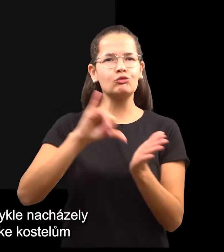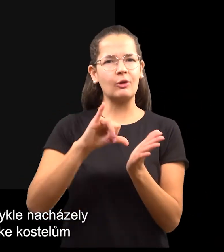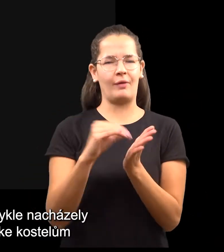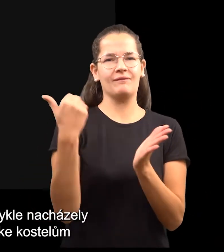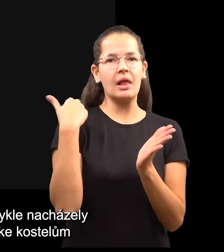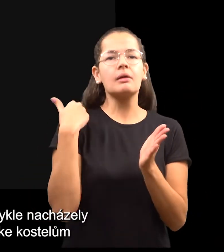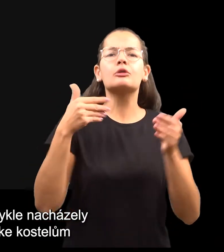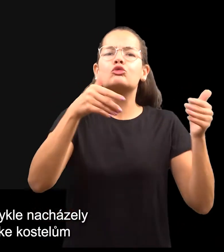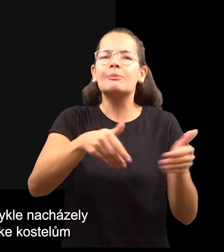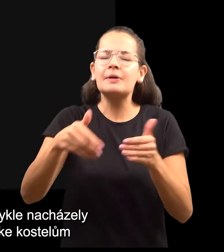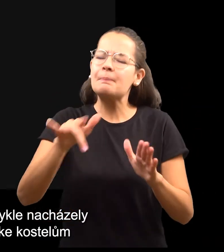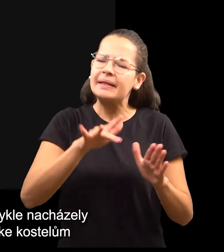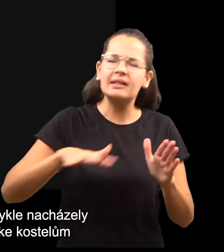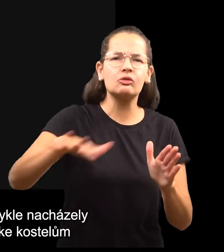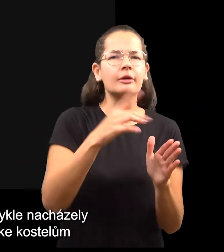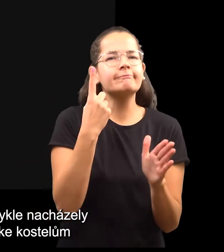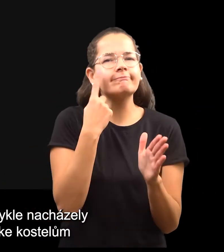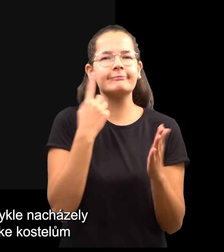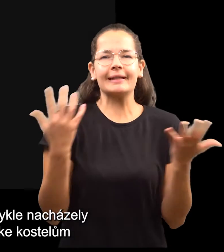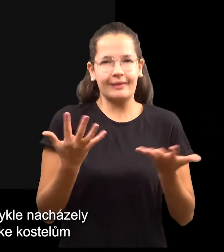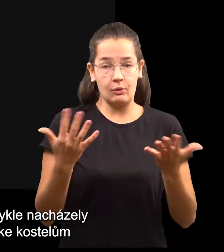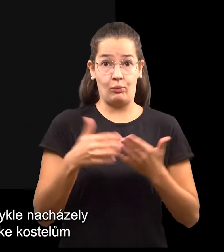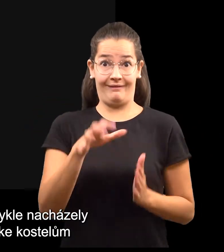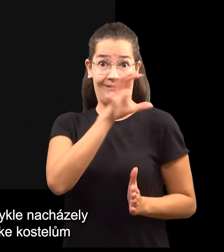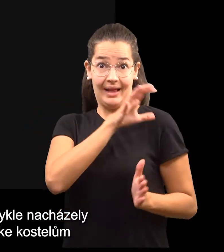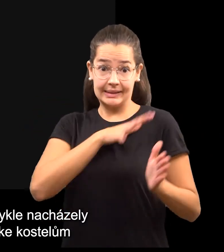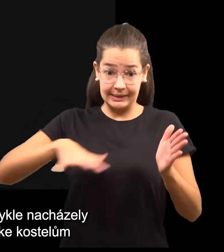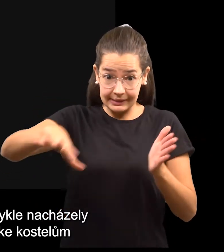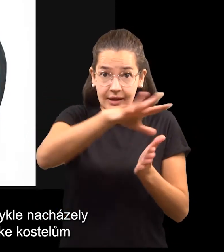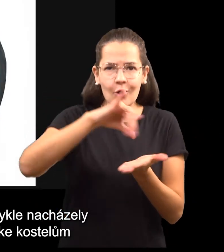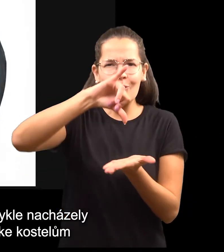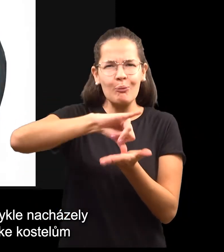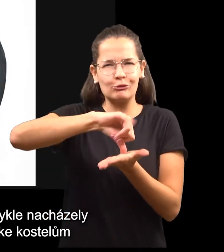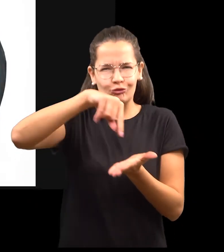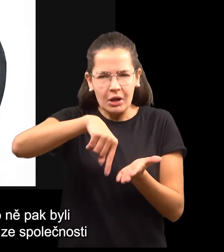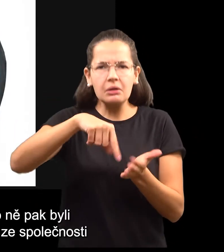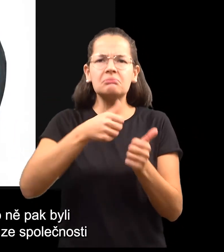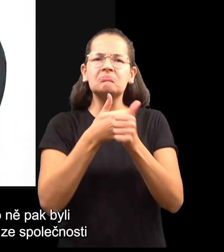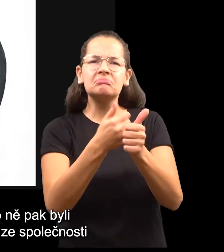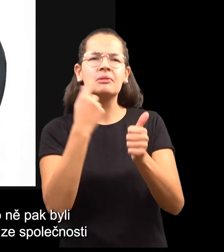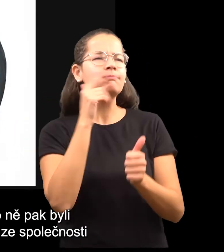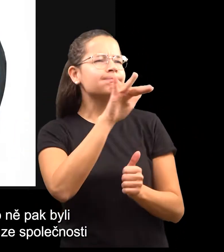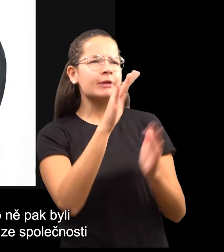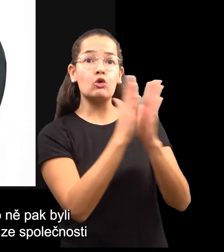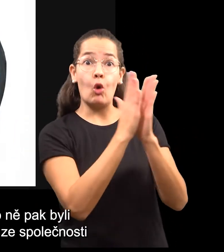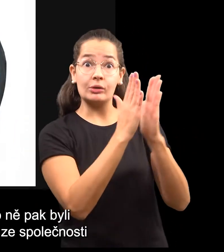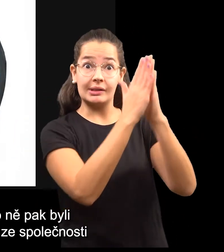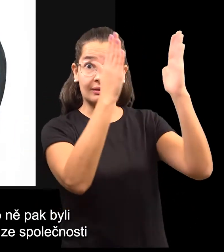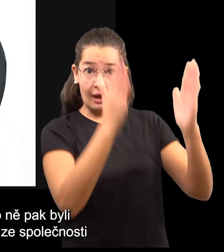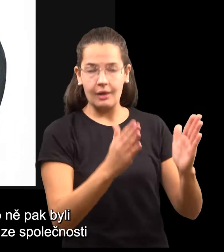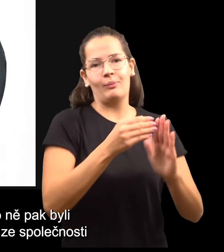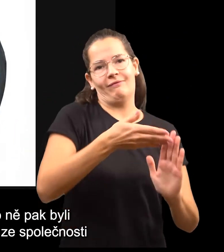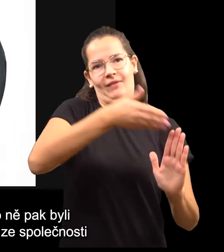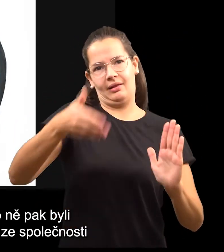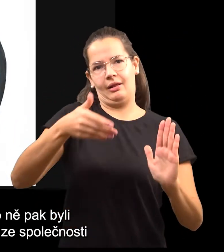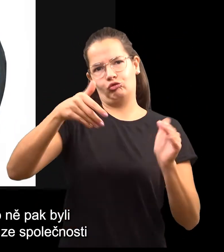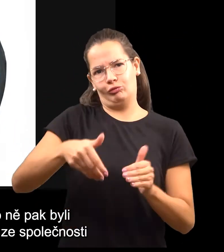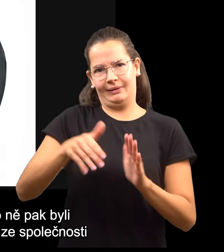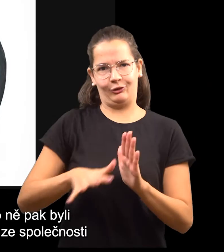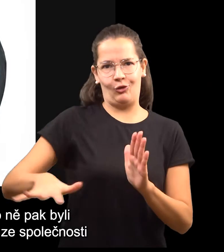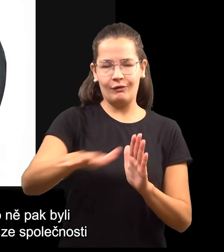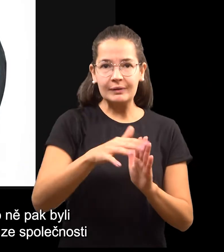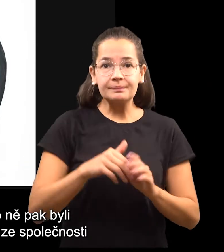Hřbitovi se od středověku obvykle nacházely na pozemcích přilehajících ke kostelům v blízkosti jádra obce. Mimo ně